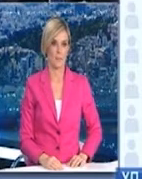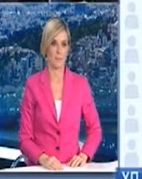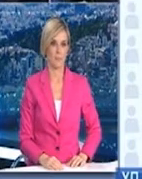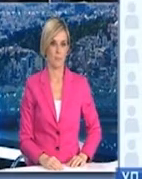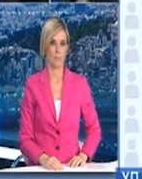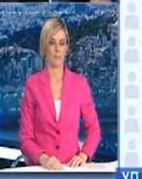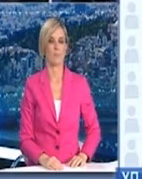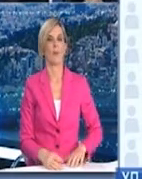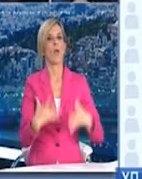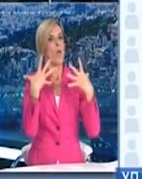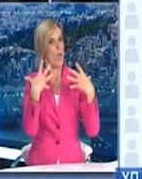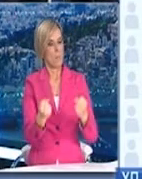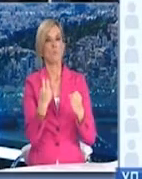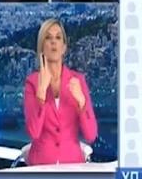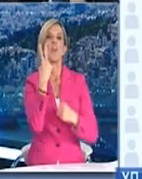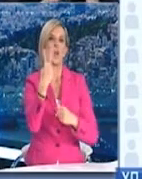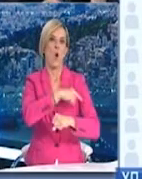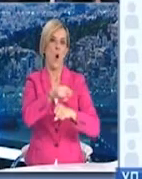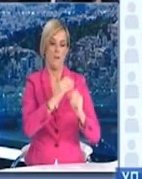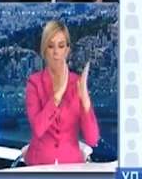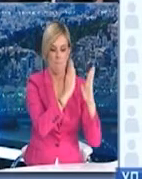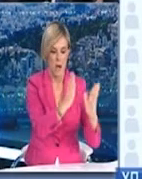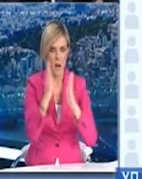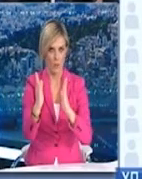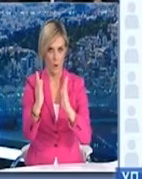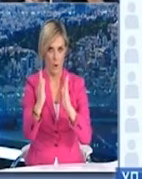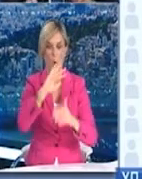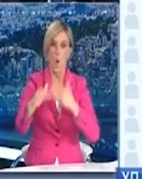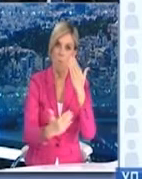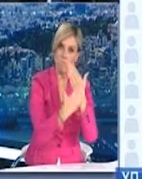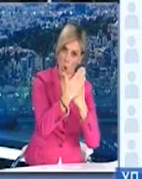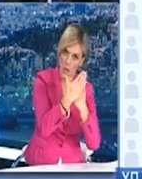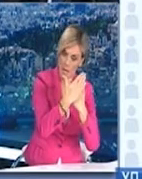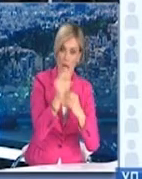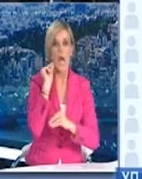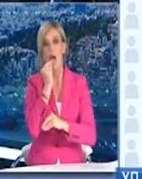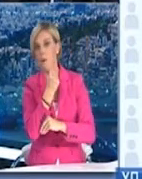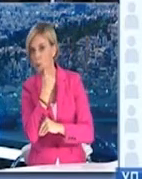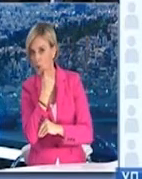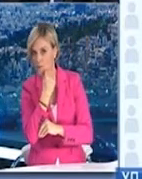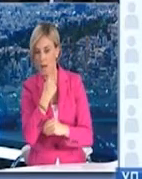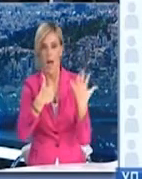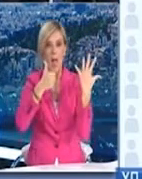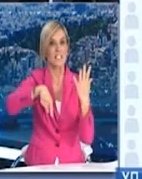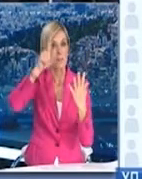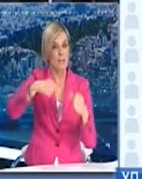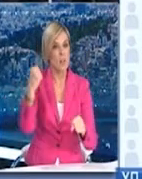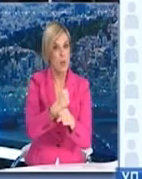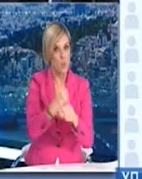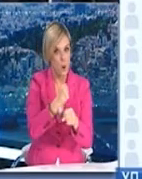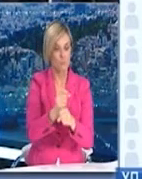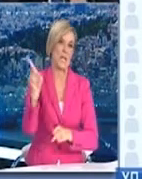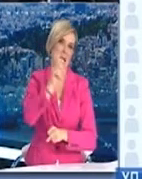βάρδιες, πρωινή και απογευματινή, έξι μέσα στη βρομάδα εργασία Κυριακή Ρεπό και έχουμε υπολογίσει ότι